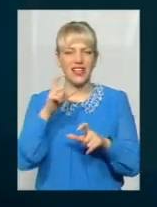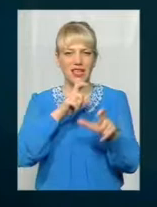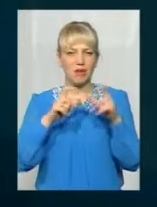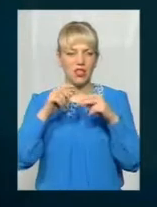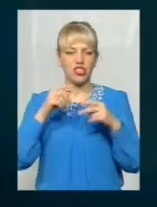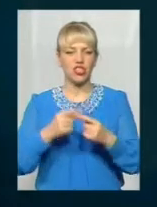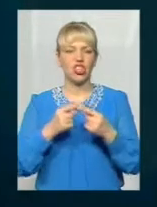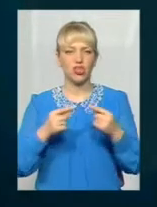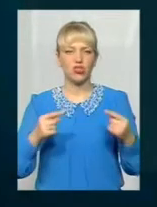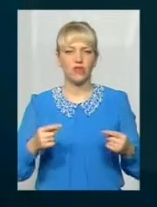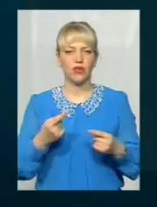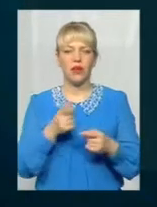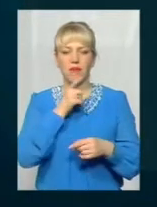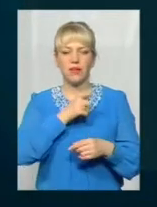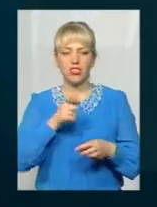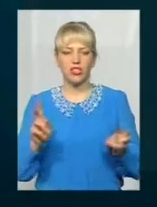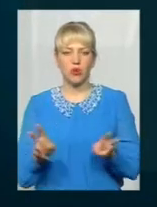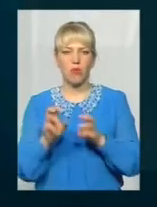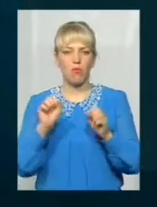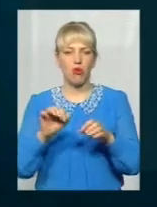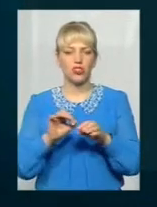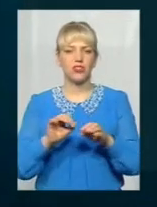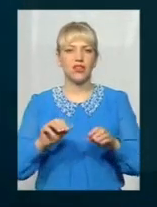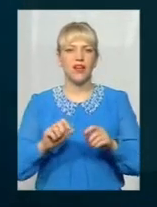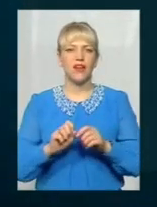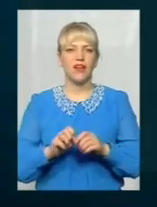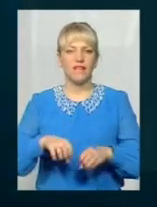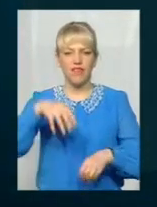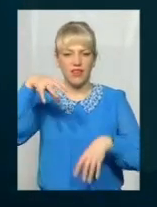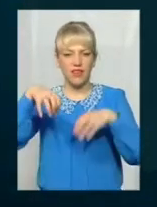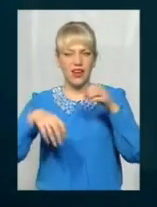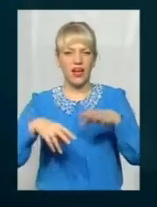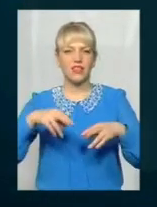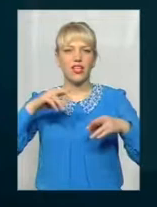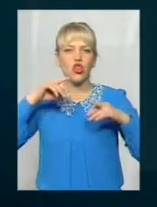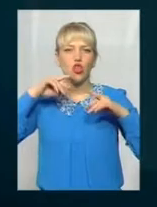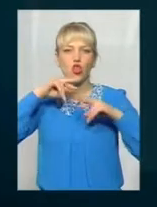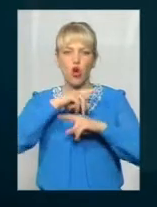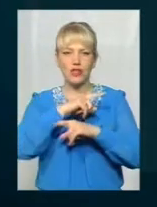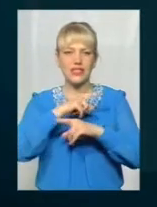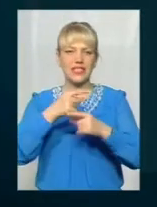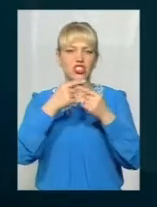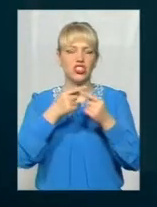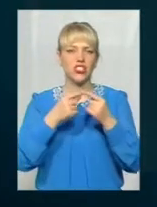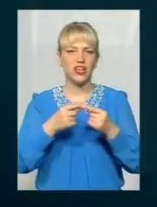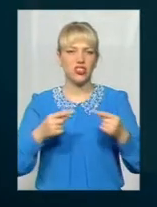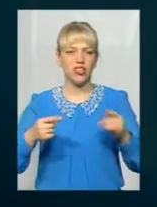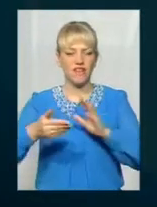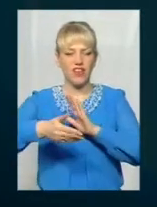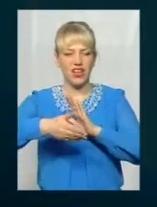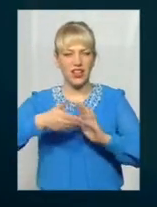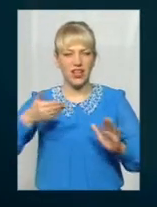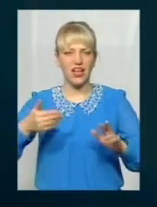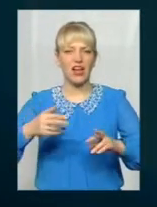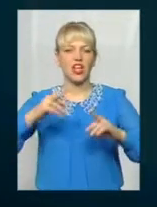горіння вони можуть виділяти невідомі нам токсичні речовини, які можуть викликати токсичне враження